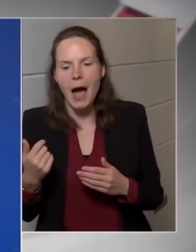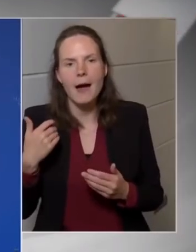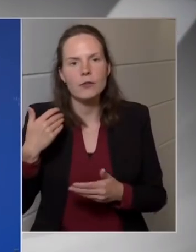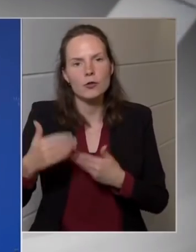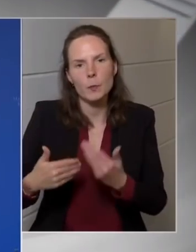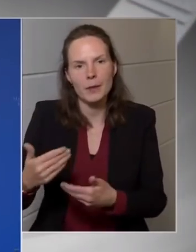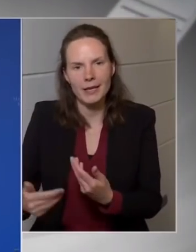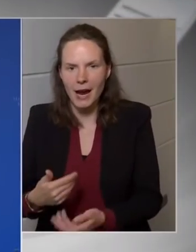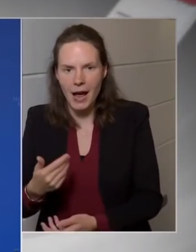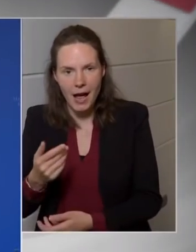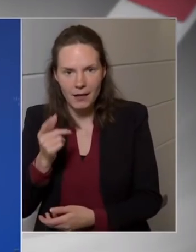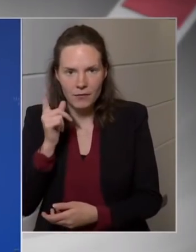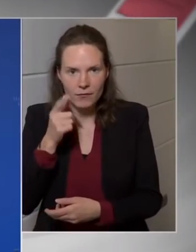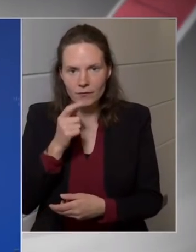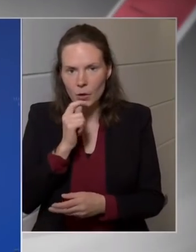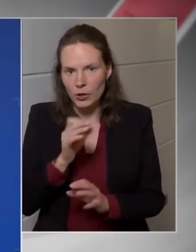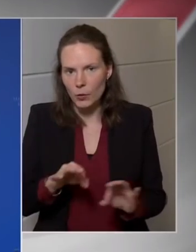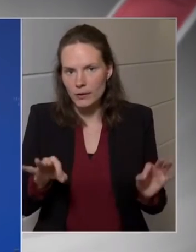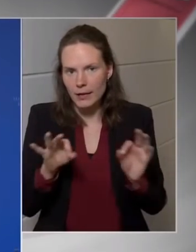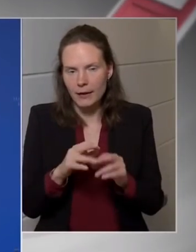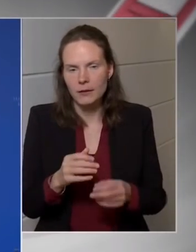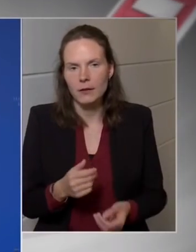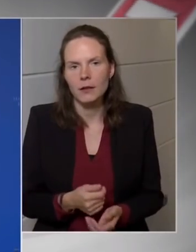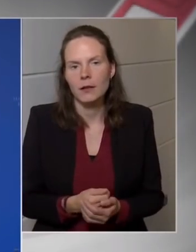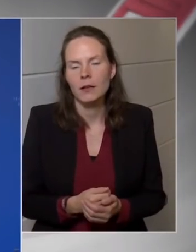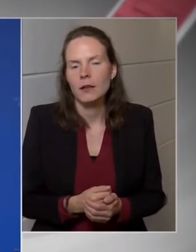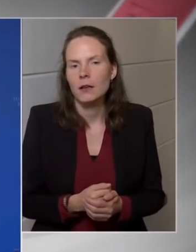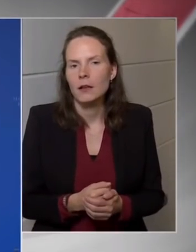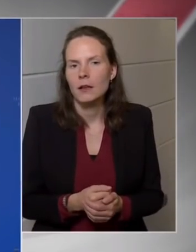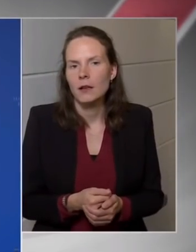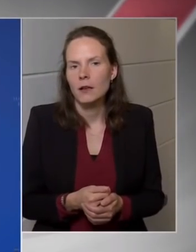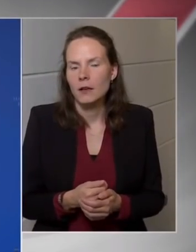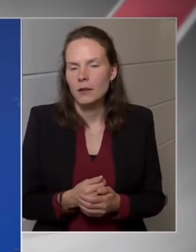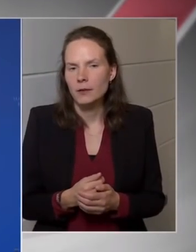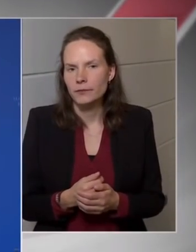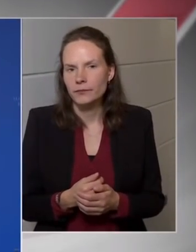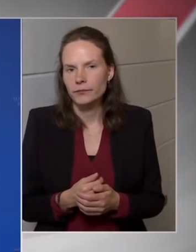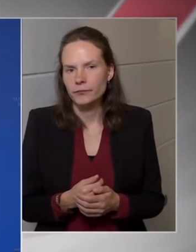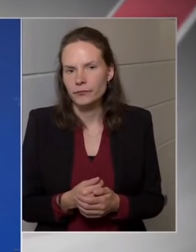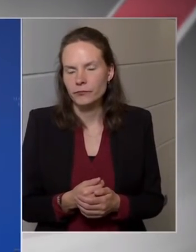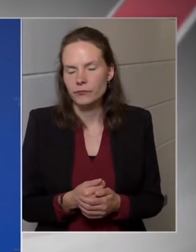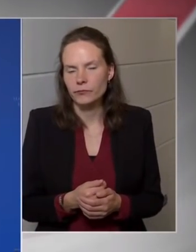költségvetési keresletvisszafogást olyan nagymértékűt én nem látok?